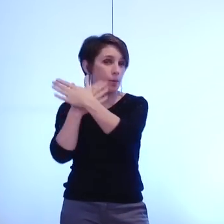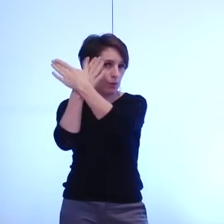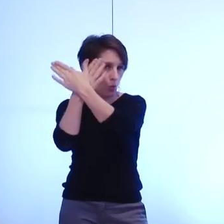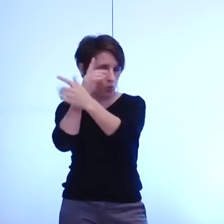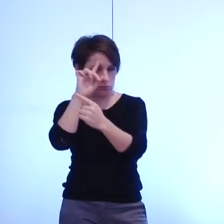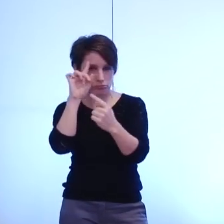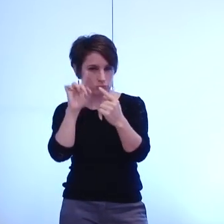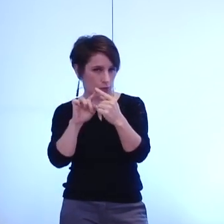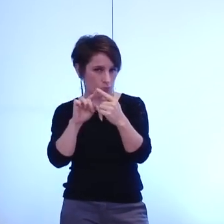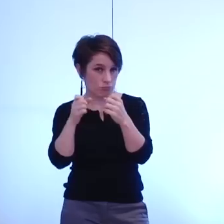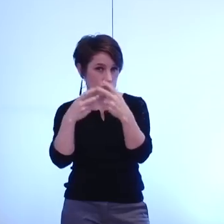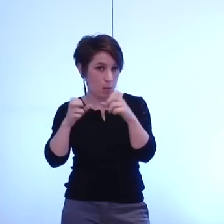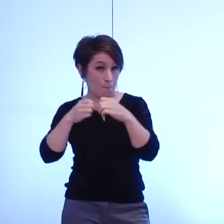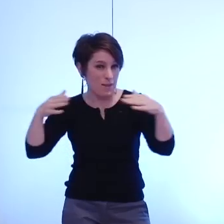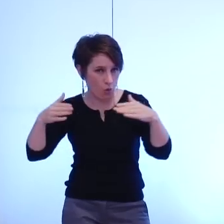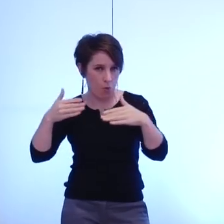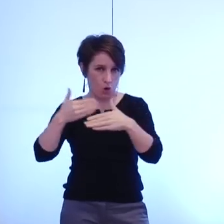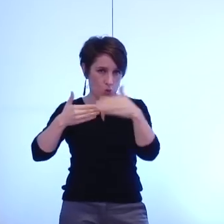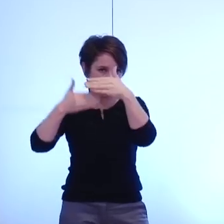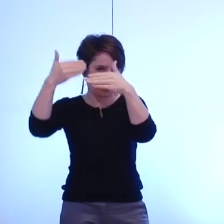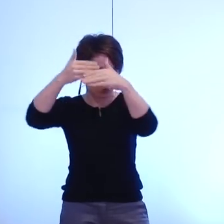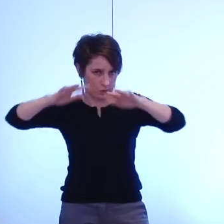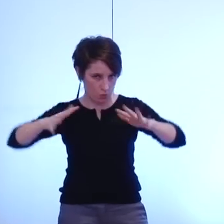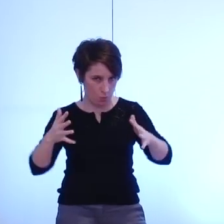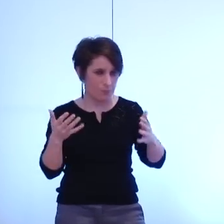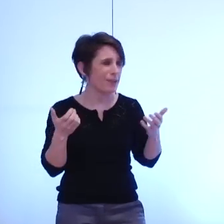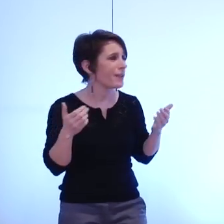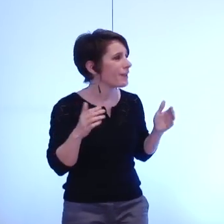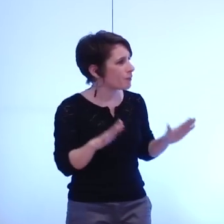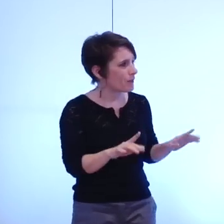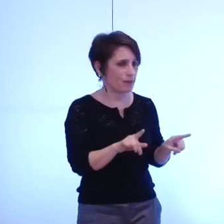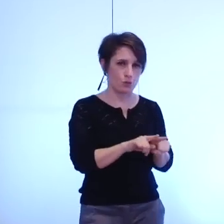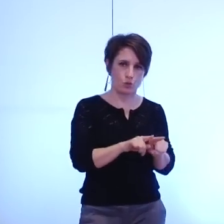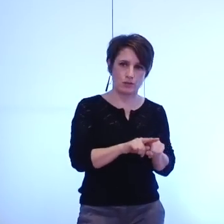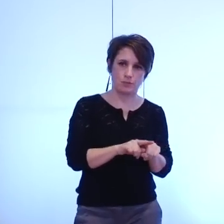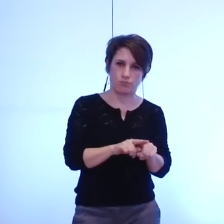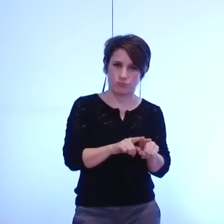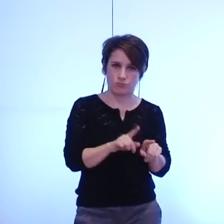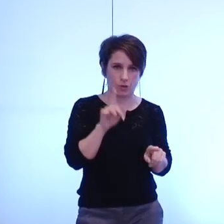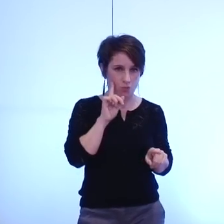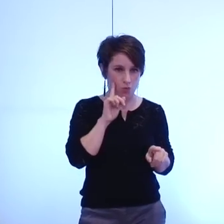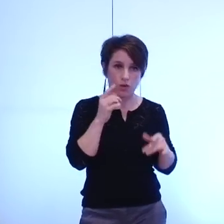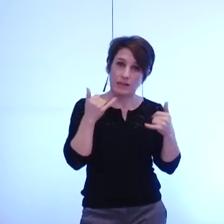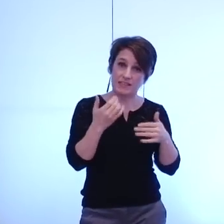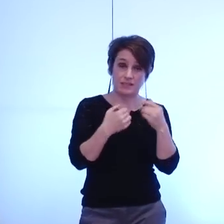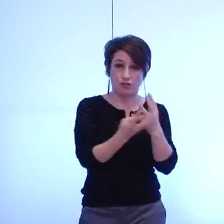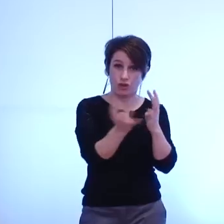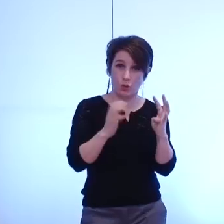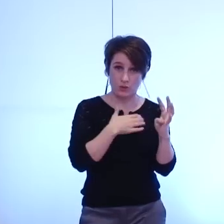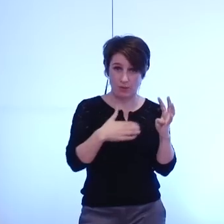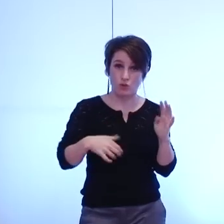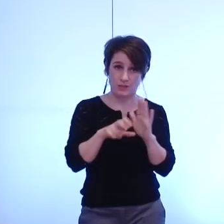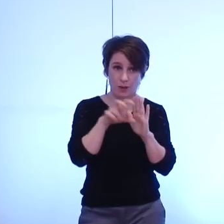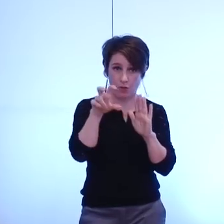construction de la métropole mais surtout aussi parce que je crois que ce qui compte ici au conseil municipal de Grenoble c'est de savoir